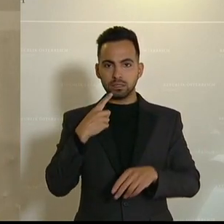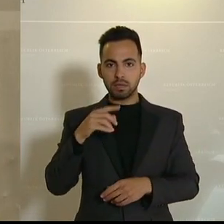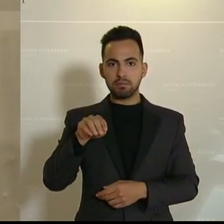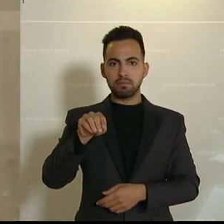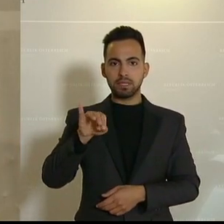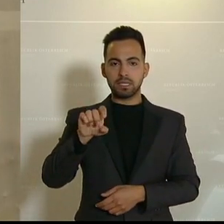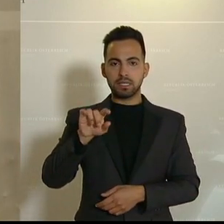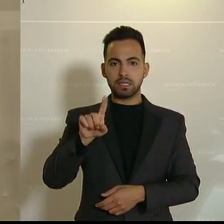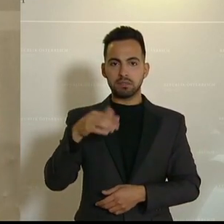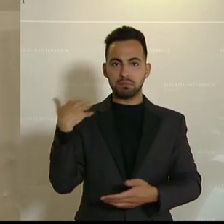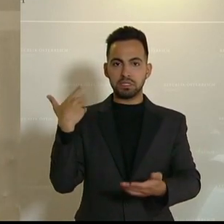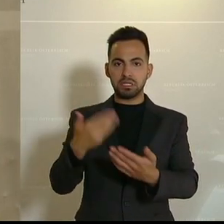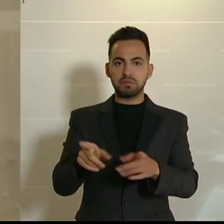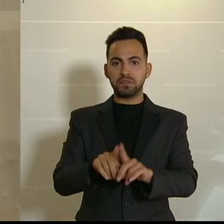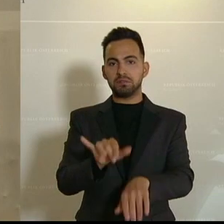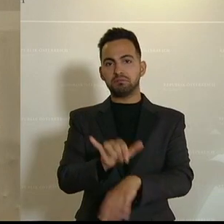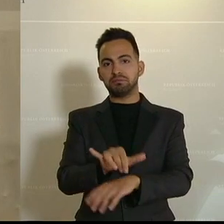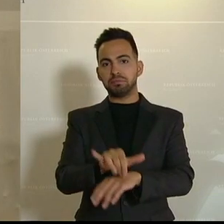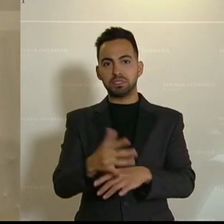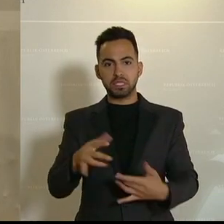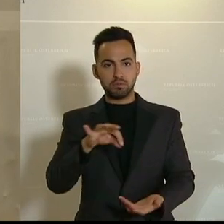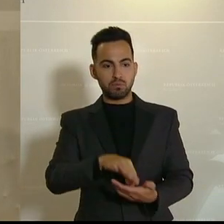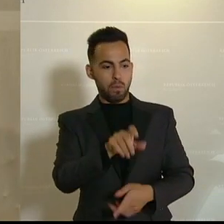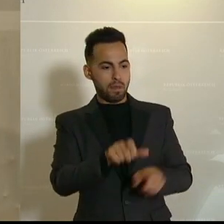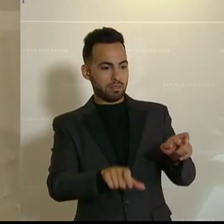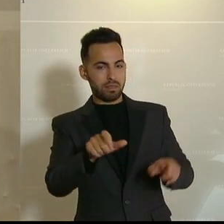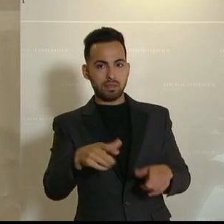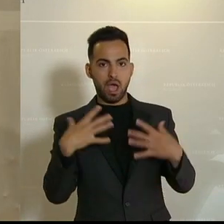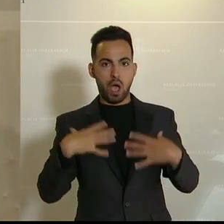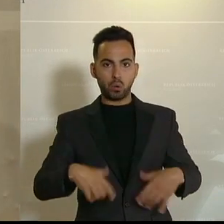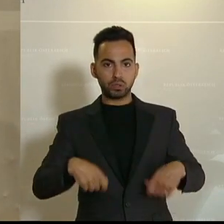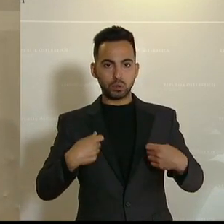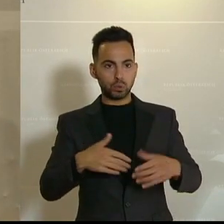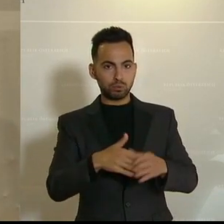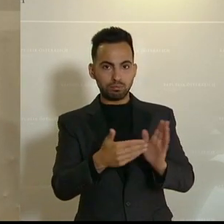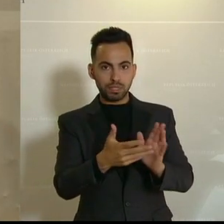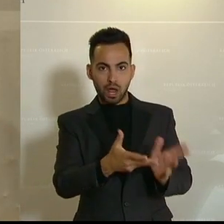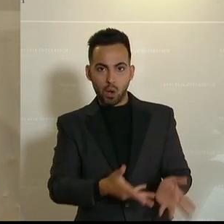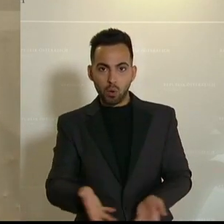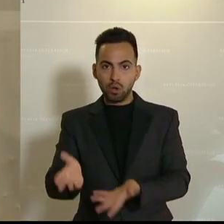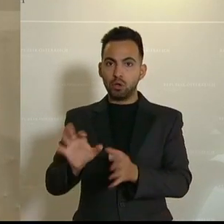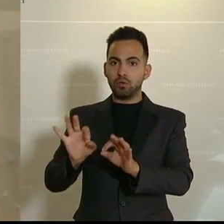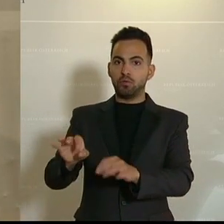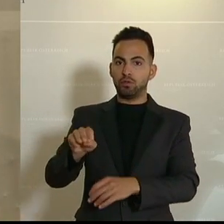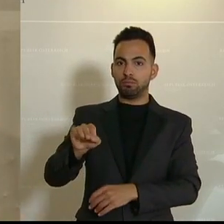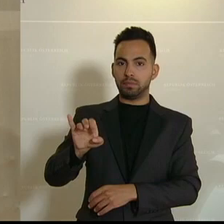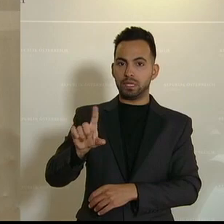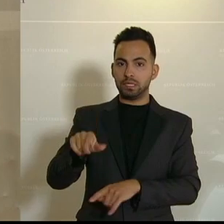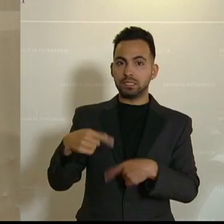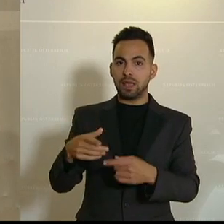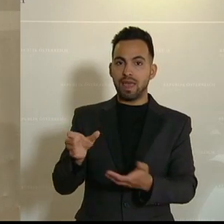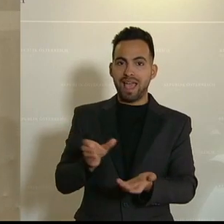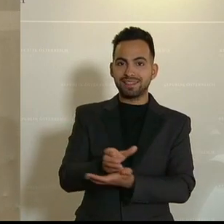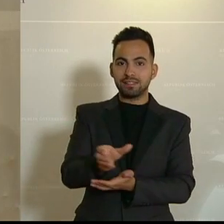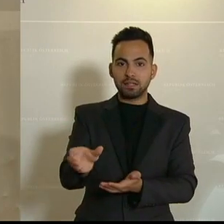vernachlässigt. Wir haben die präsenten Kräfte und deren Ausrüstung benötigt, um die Miliz überhaupt einsatzbereit zu